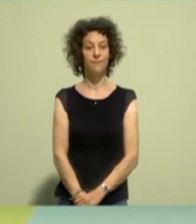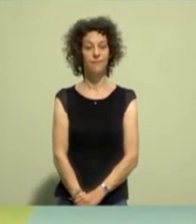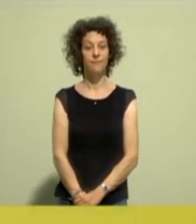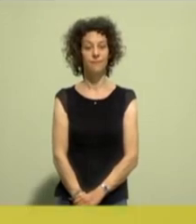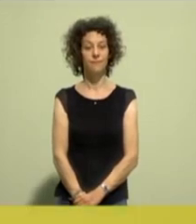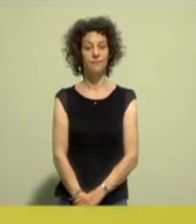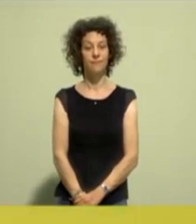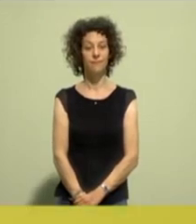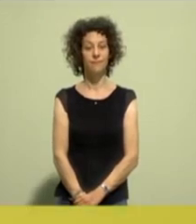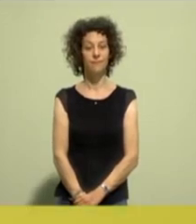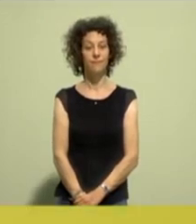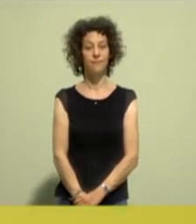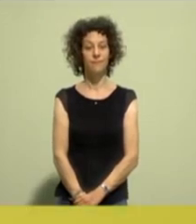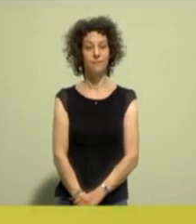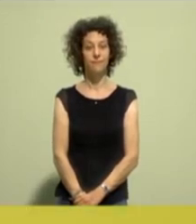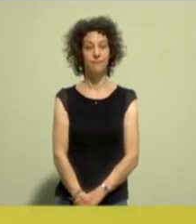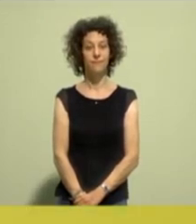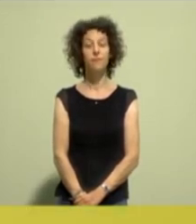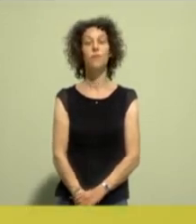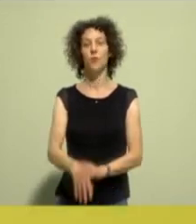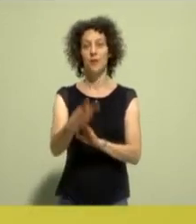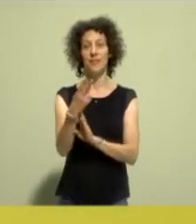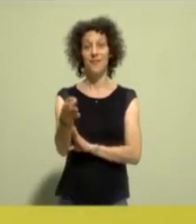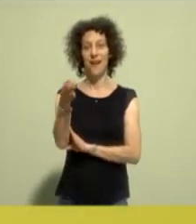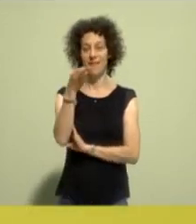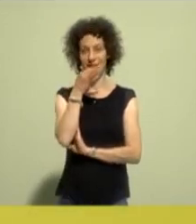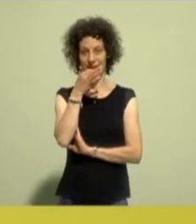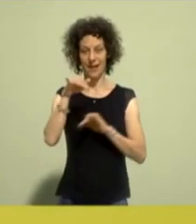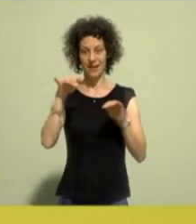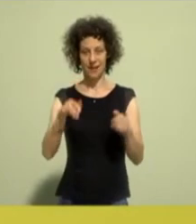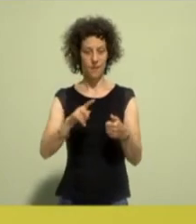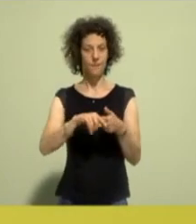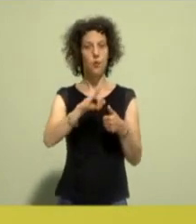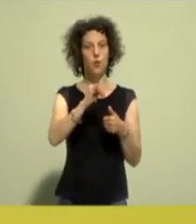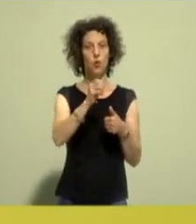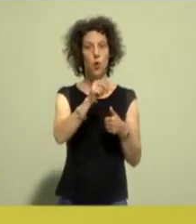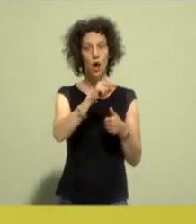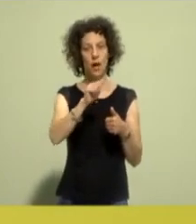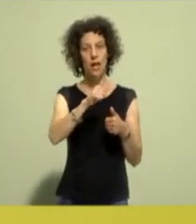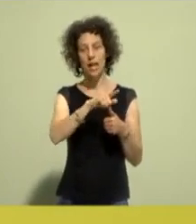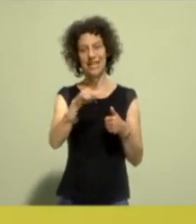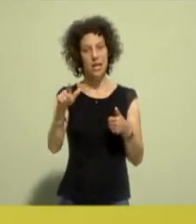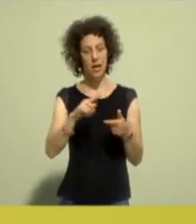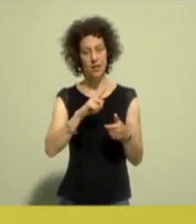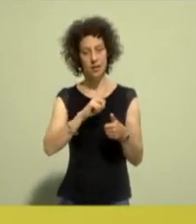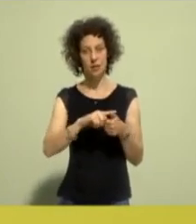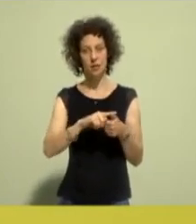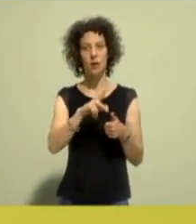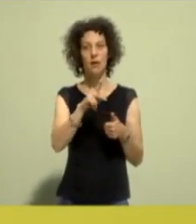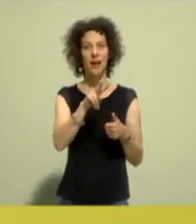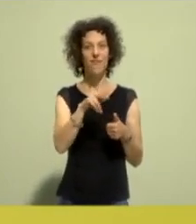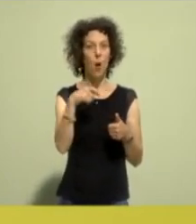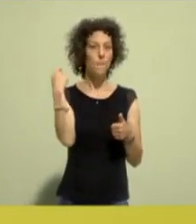Es liegen zwei Fragen an dich vor. Einmal von Joana Lizians, KV